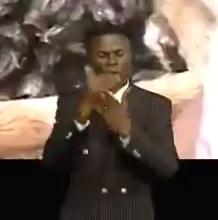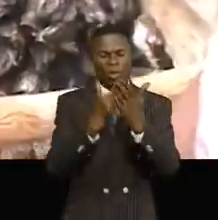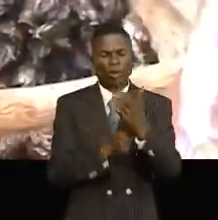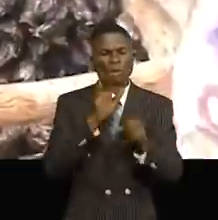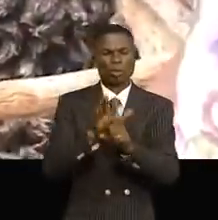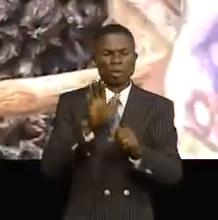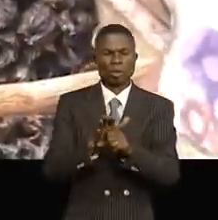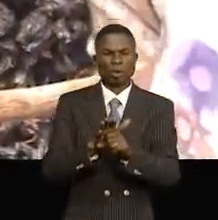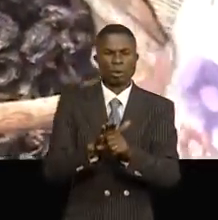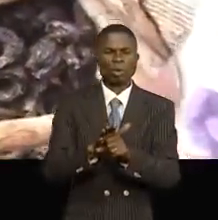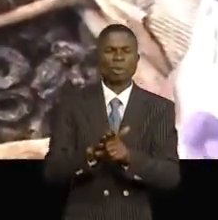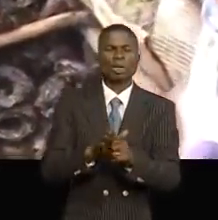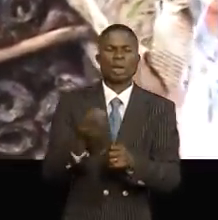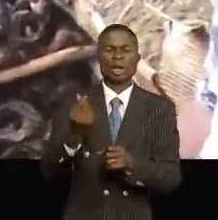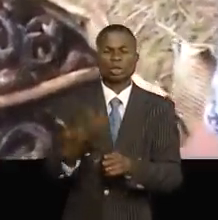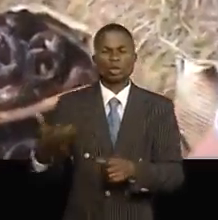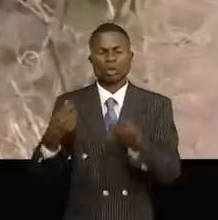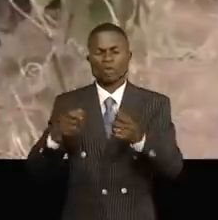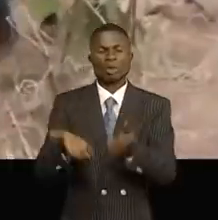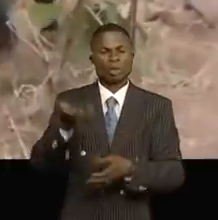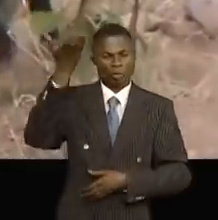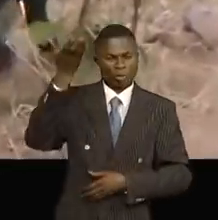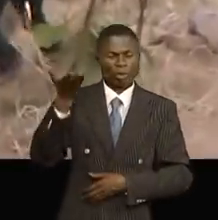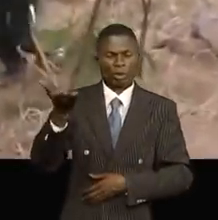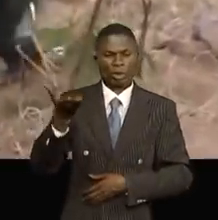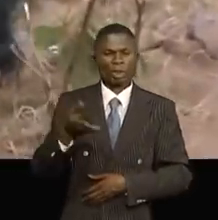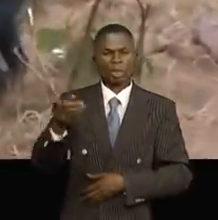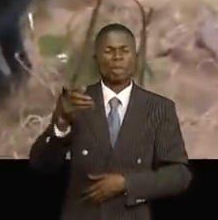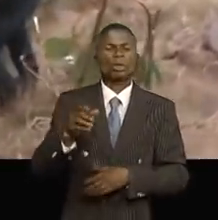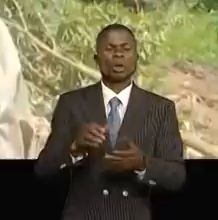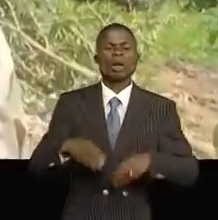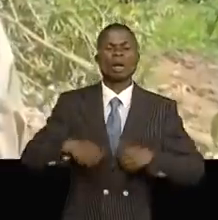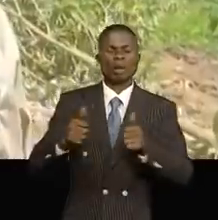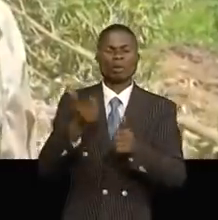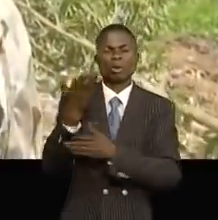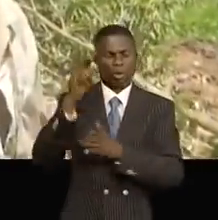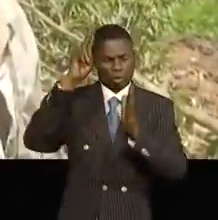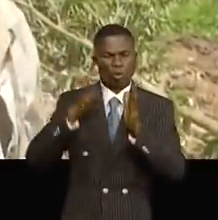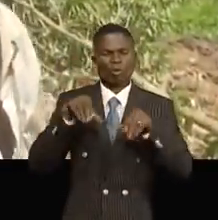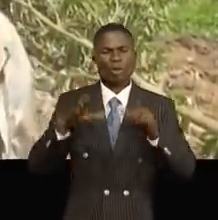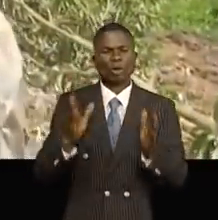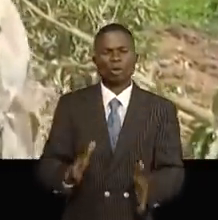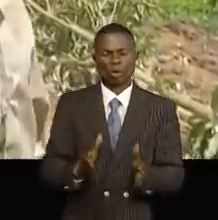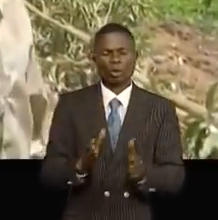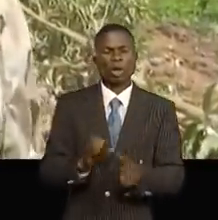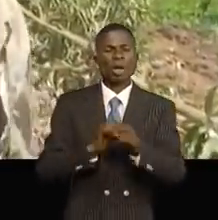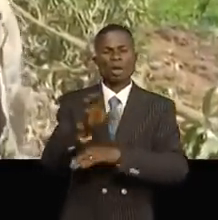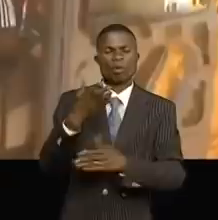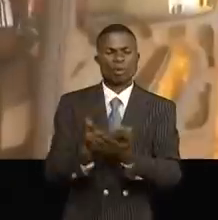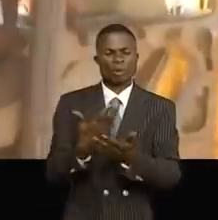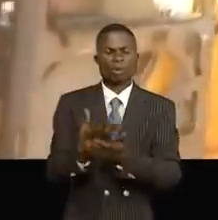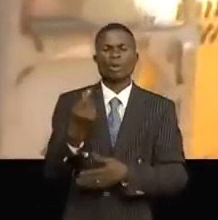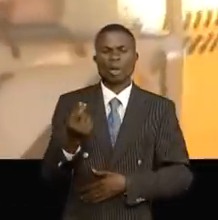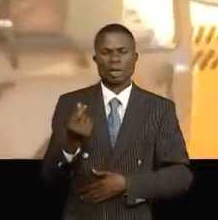déjà la flambée des prix au marché. Ces derniers demandent au gouvernement congolais de disponibiliser le